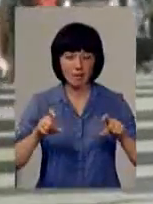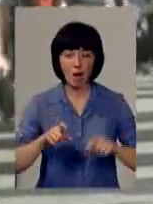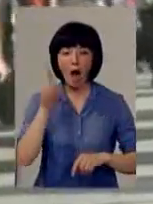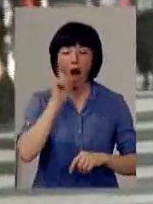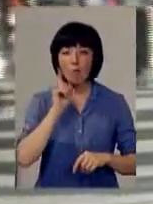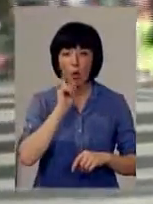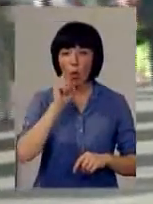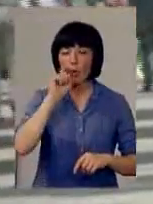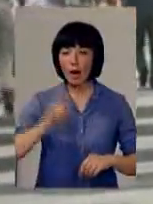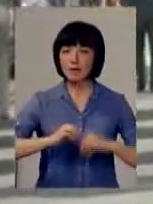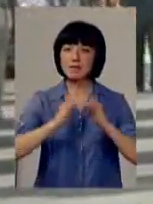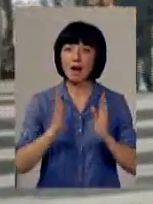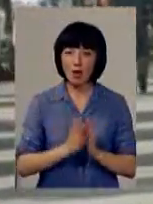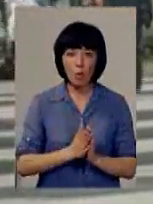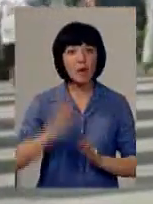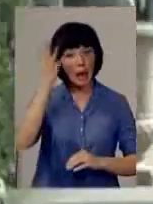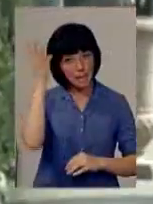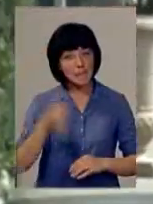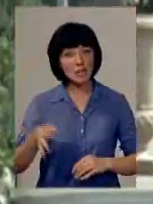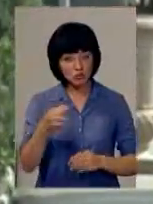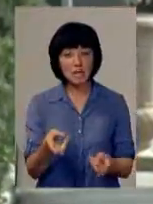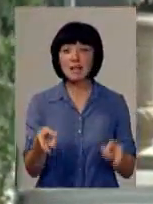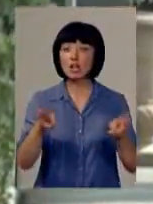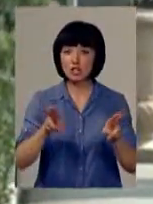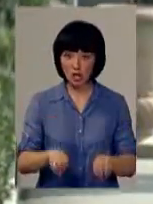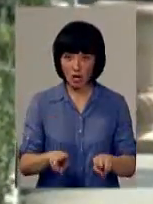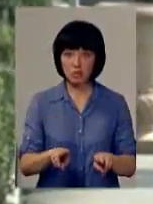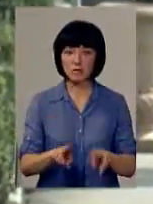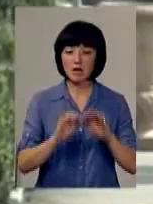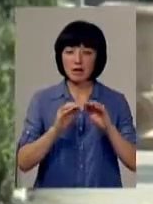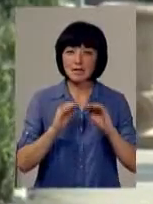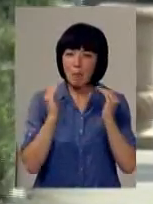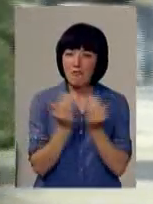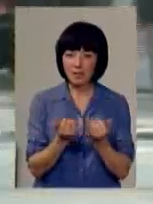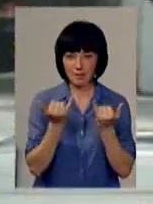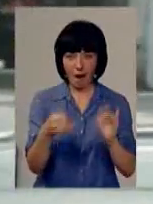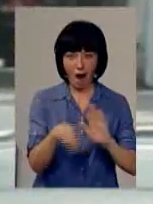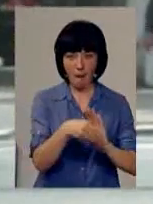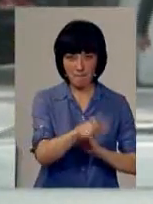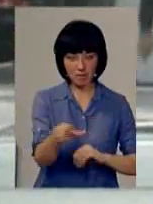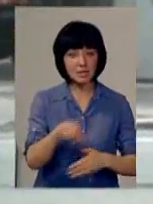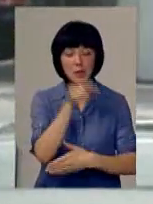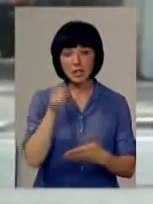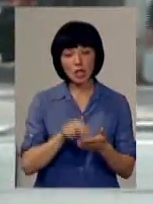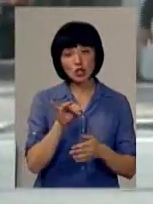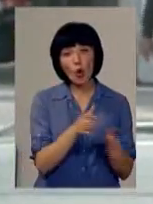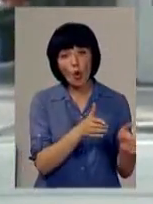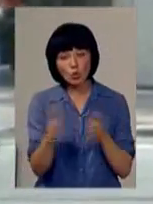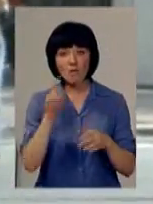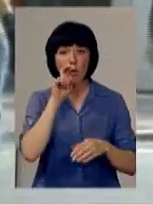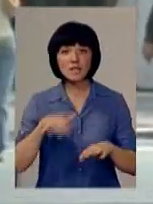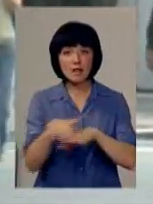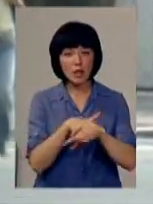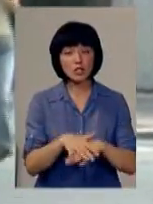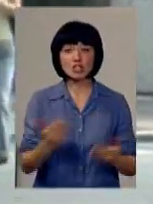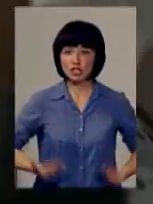А поки ж Україна загалом та Хмельниччина, зокрема, так і залишаються заповідником для хабарників. А на запитання, чи готова українська